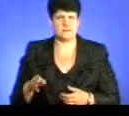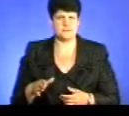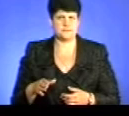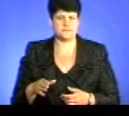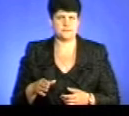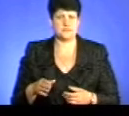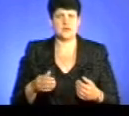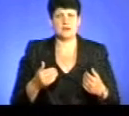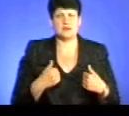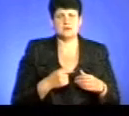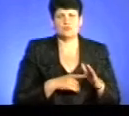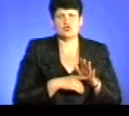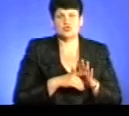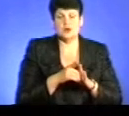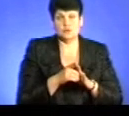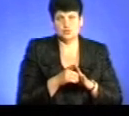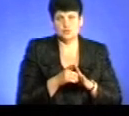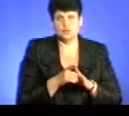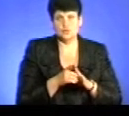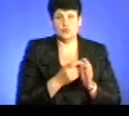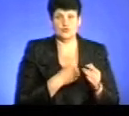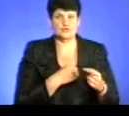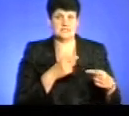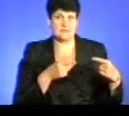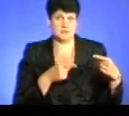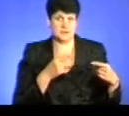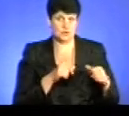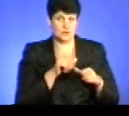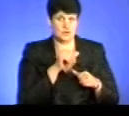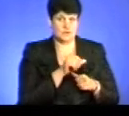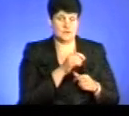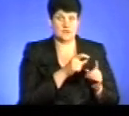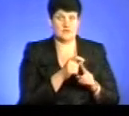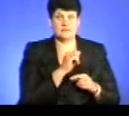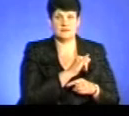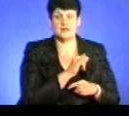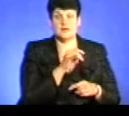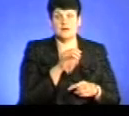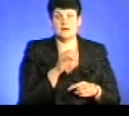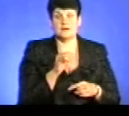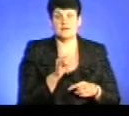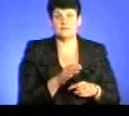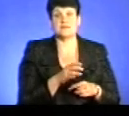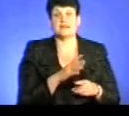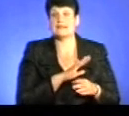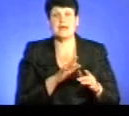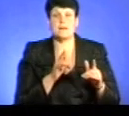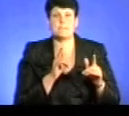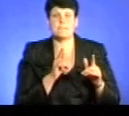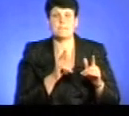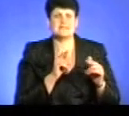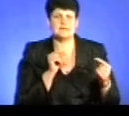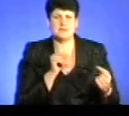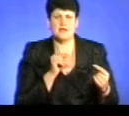спочатку хочу заперечити деякі слова Івана Маколаївича на те, щоб заперечити та не погодитися з ним. Тому що він